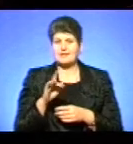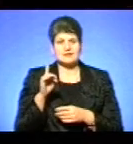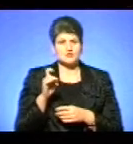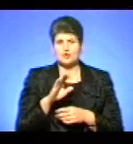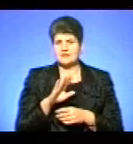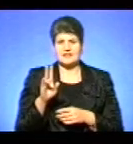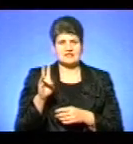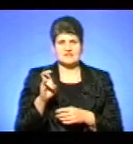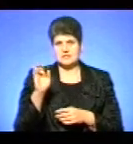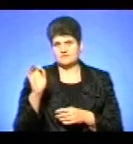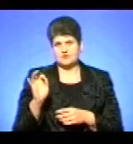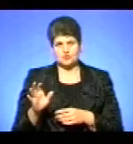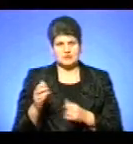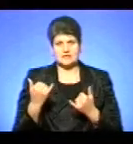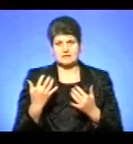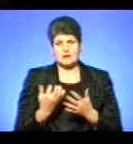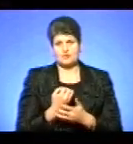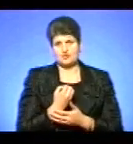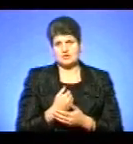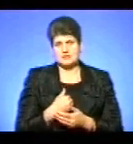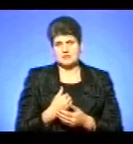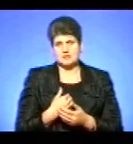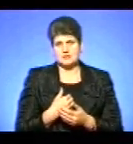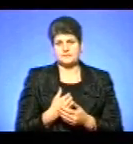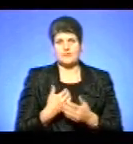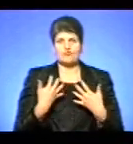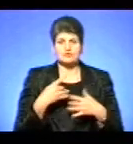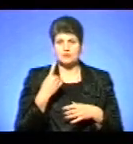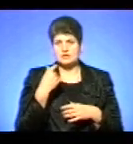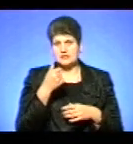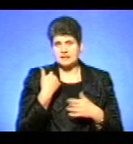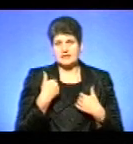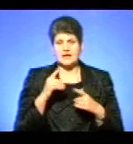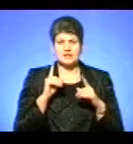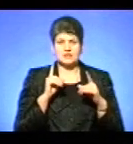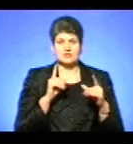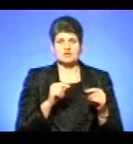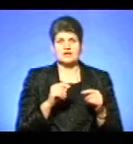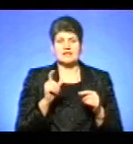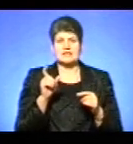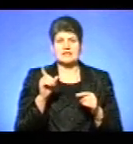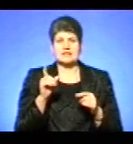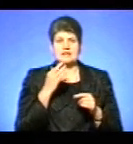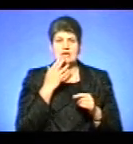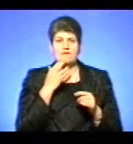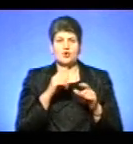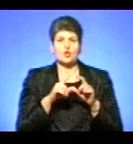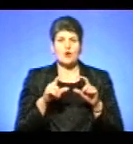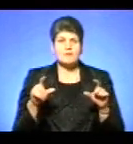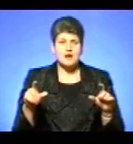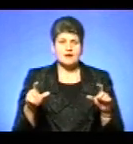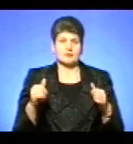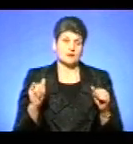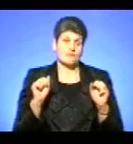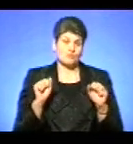200%. Та, як зараз виходить на цьому. Вже рік часу я їжджу на євро-номерах. І можу